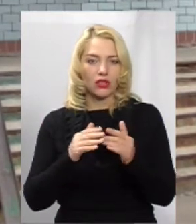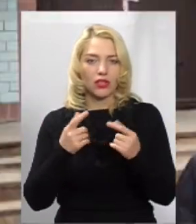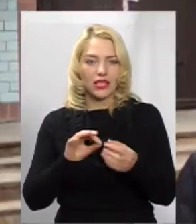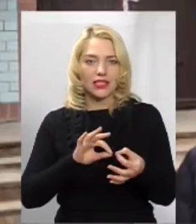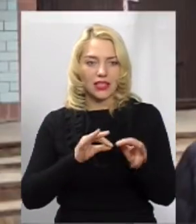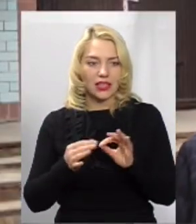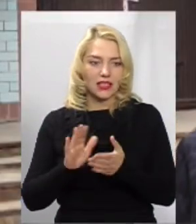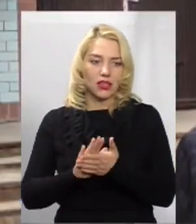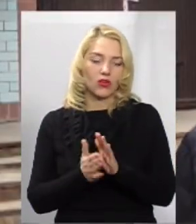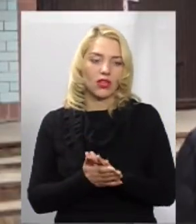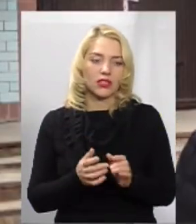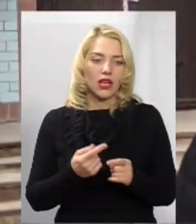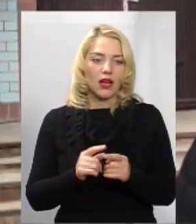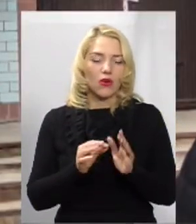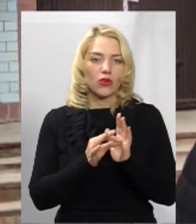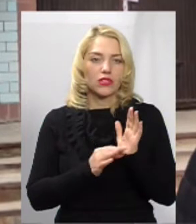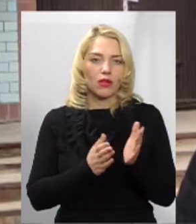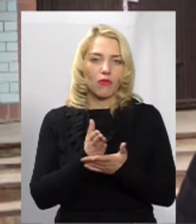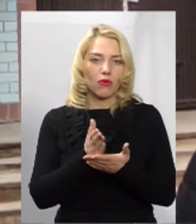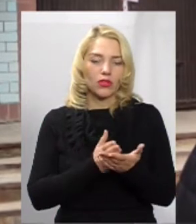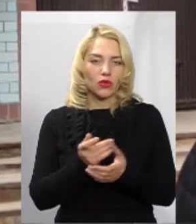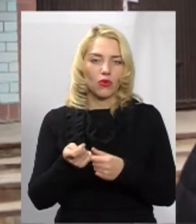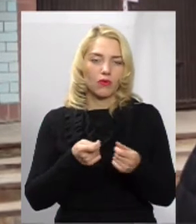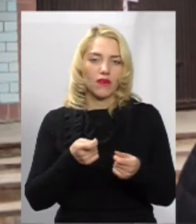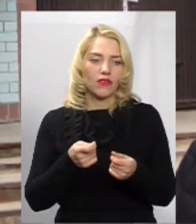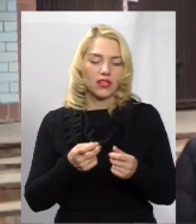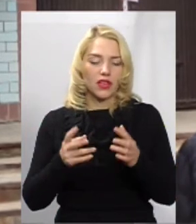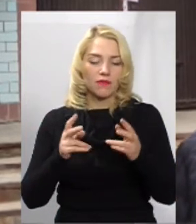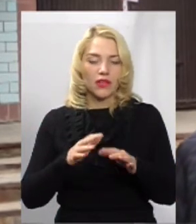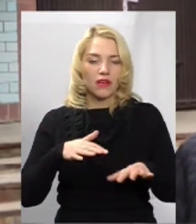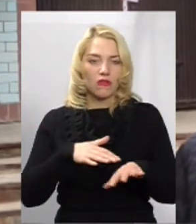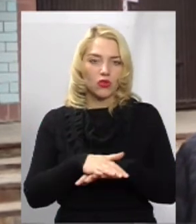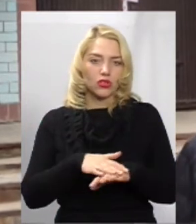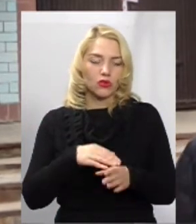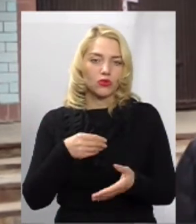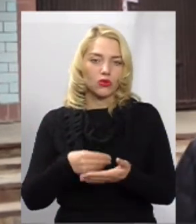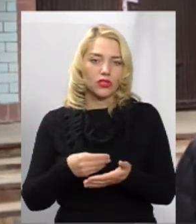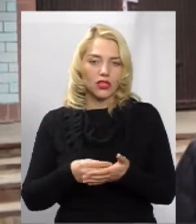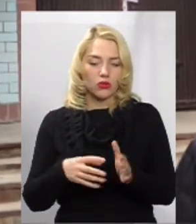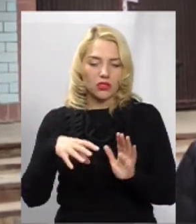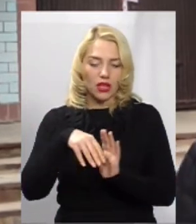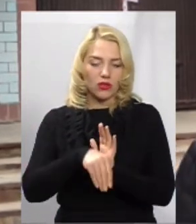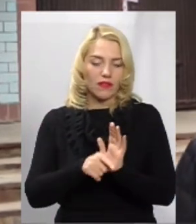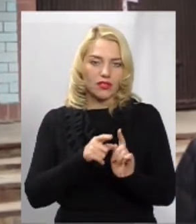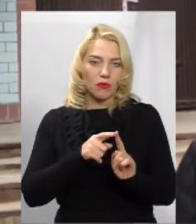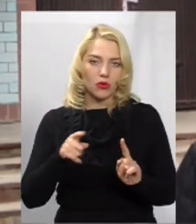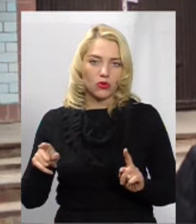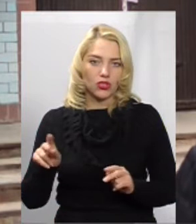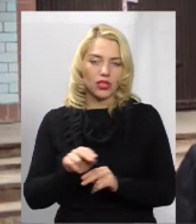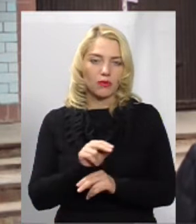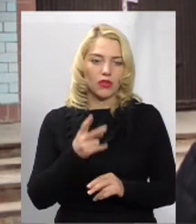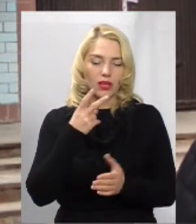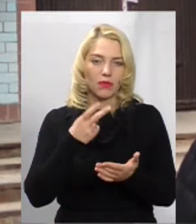ситуація. В ціні на послугу управління, в розрахунку ціни, закладався поточний ремонт, який передбачає